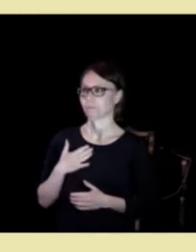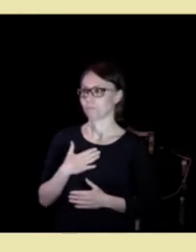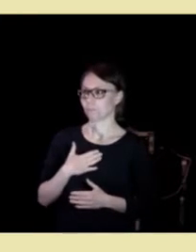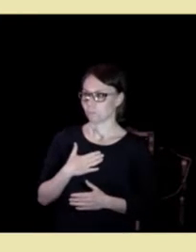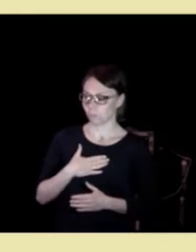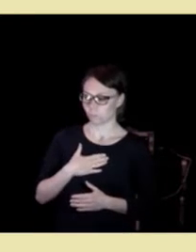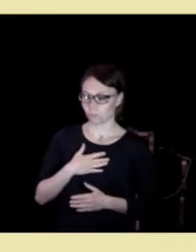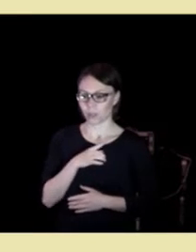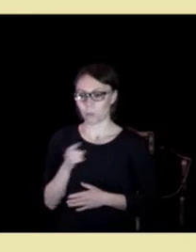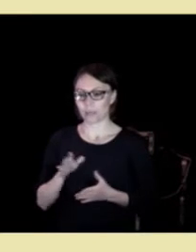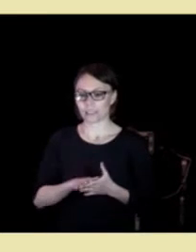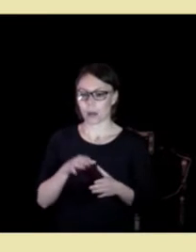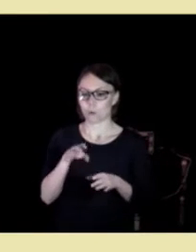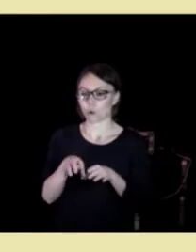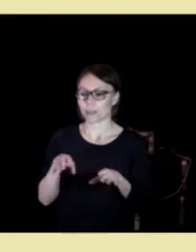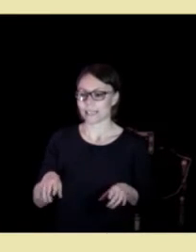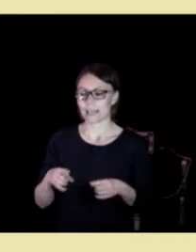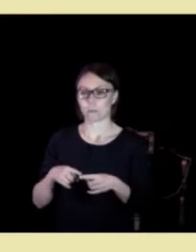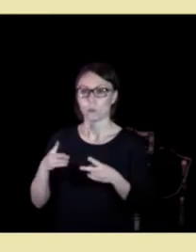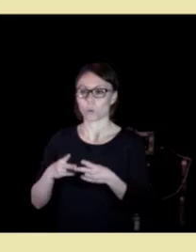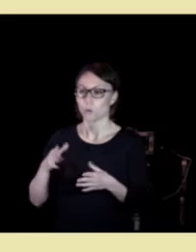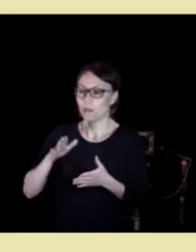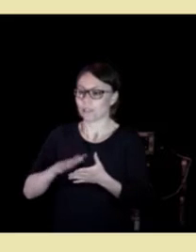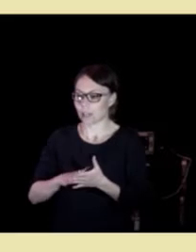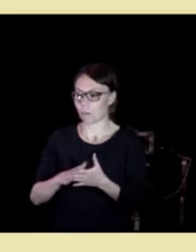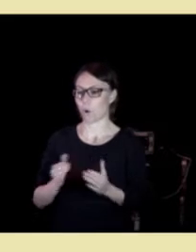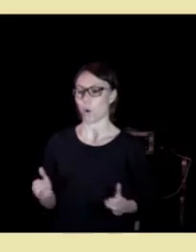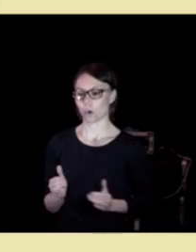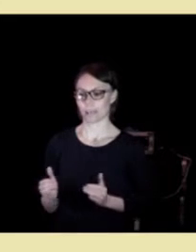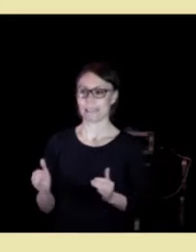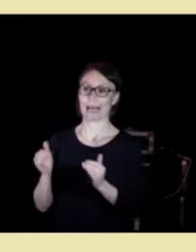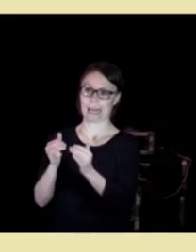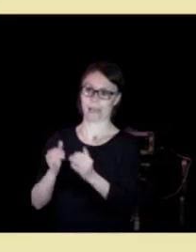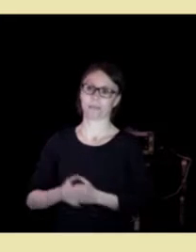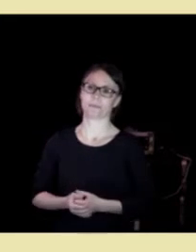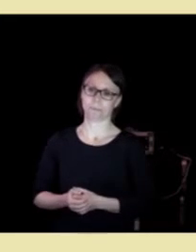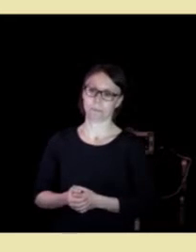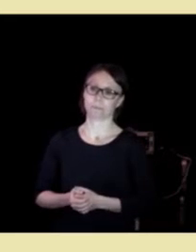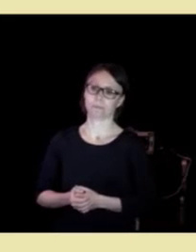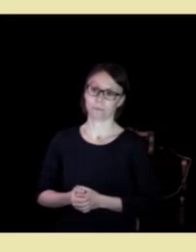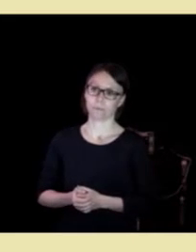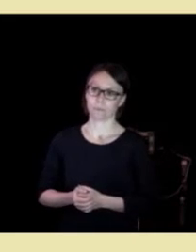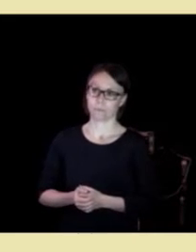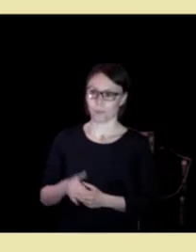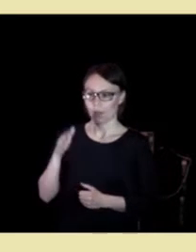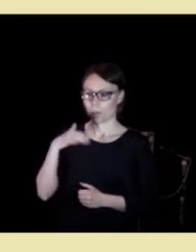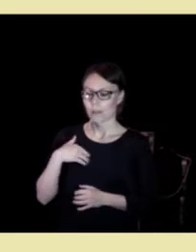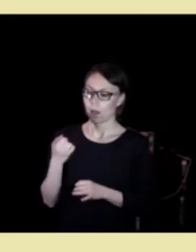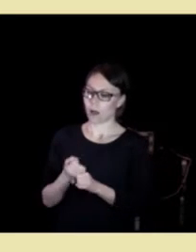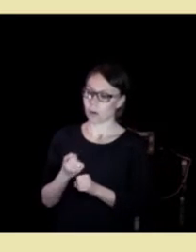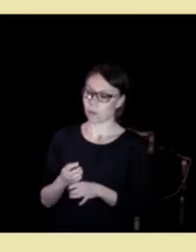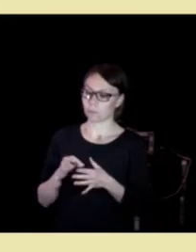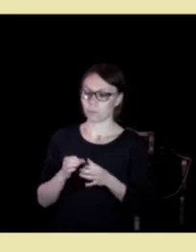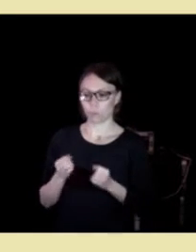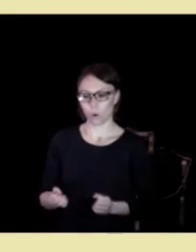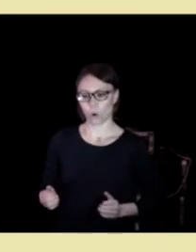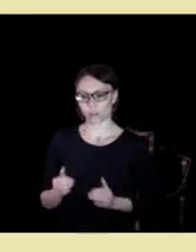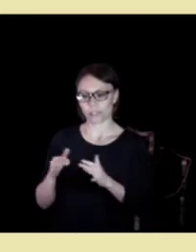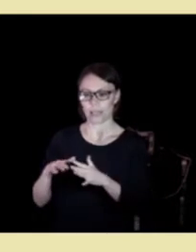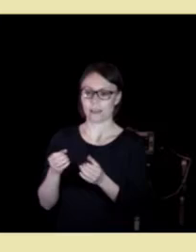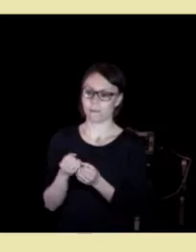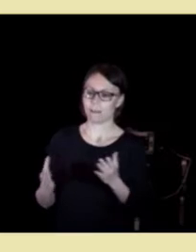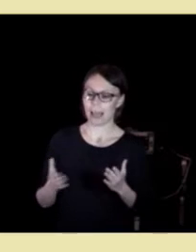bare samlokalisering, vi ønsker også samorganisering. Vi mener at arbeidet må organiseres i